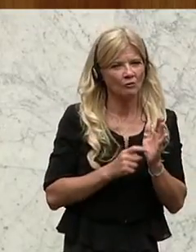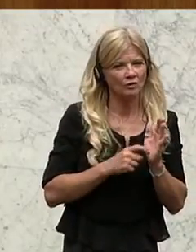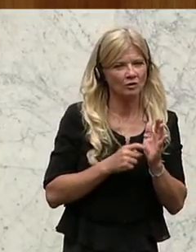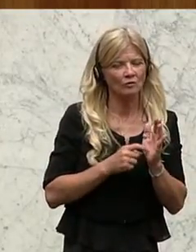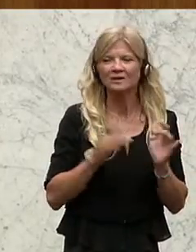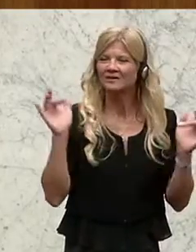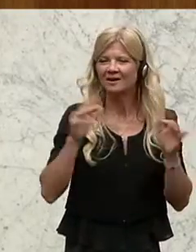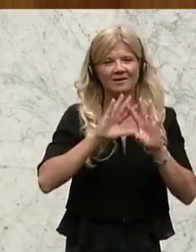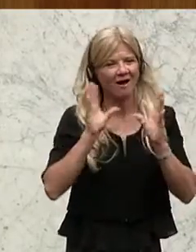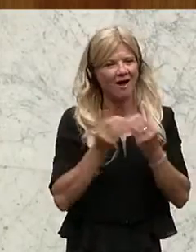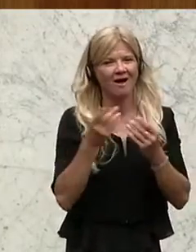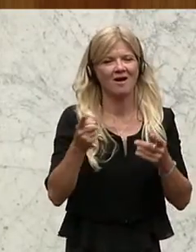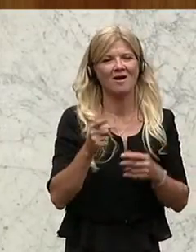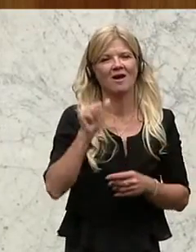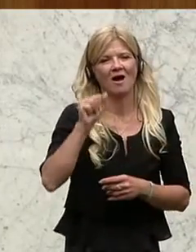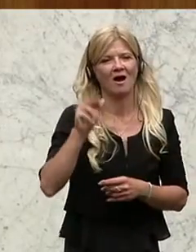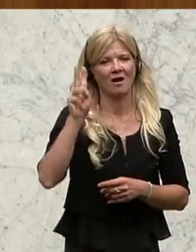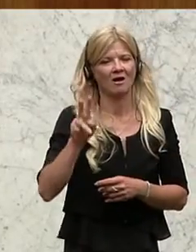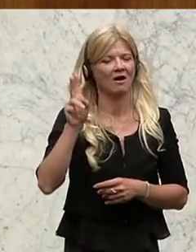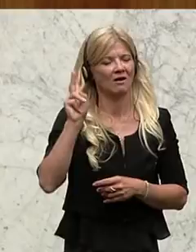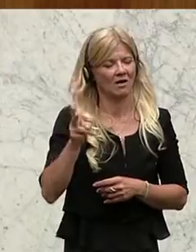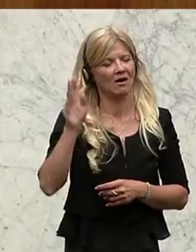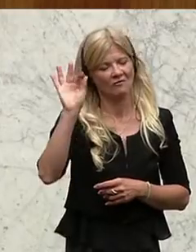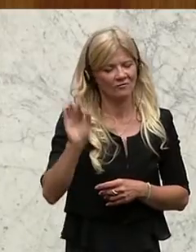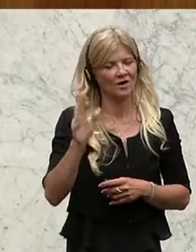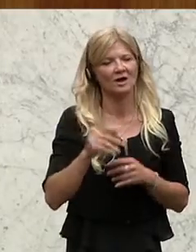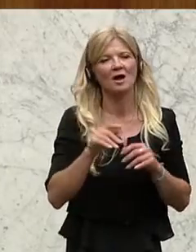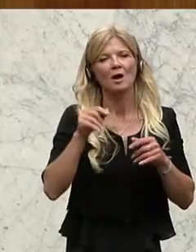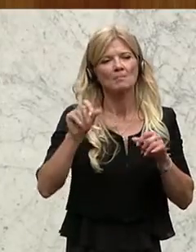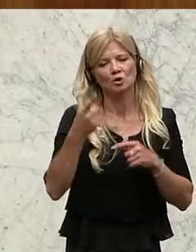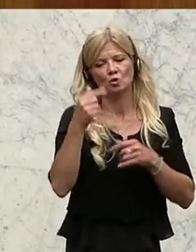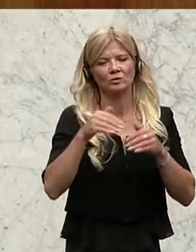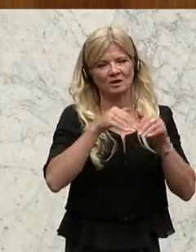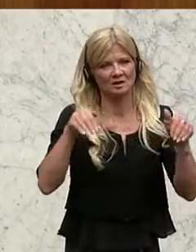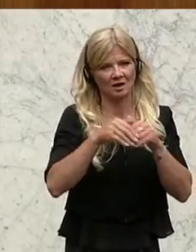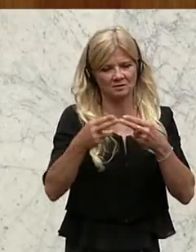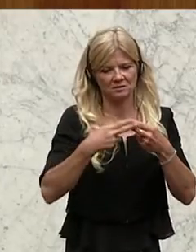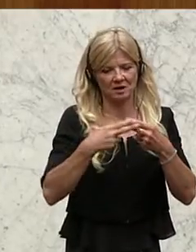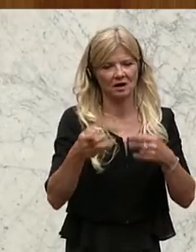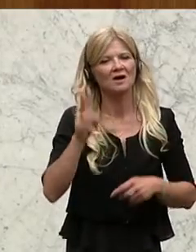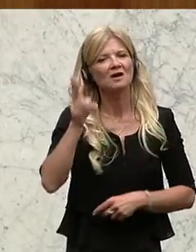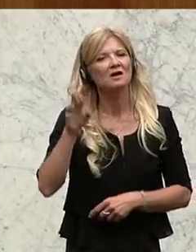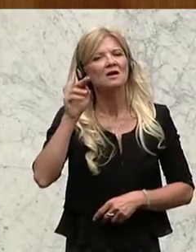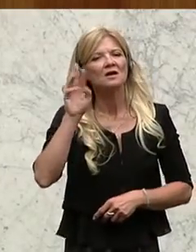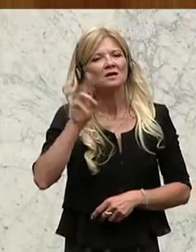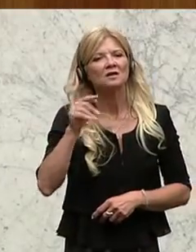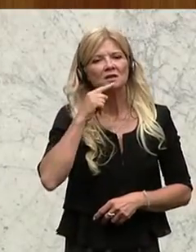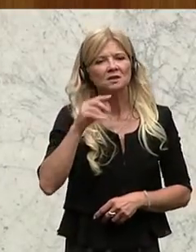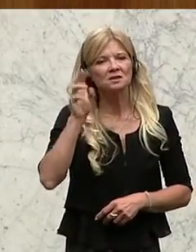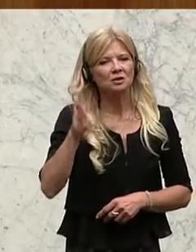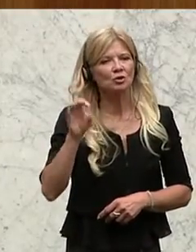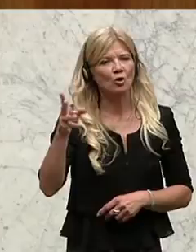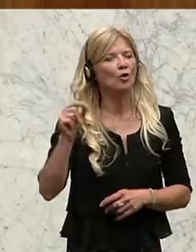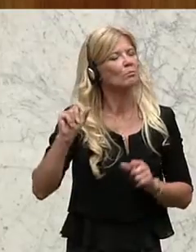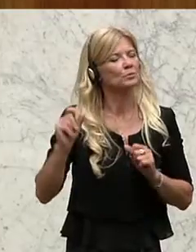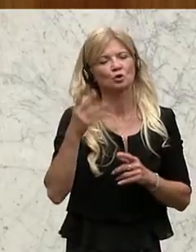einzusetzen. CRISCO, wie wir gehört haben, ist ein besonders gutes Beispiel, mit welchem hohem Risiko